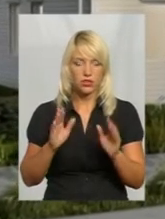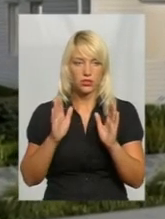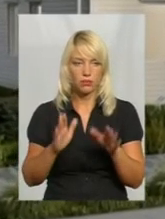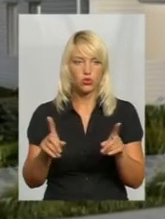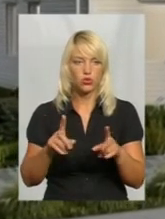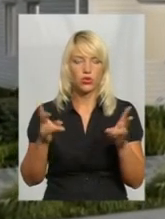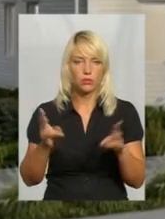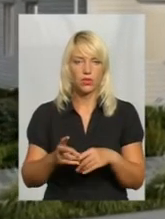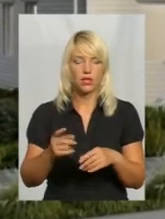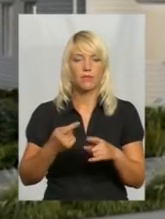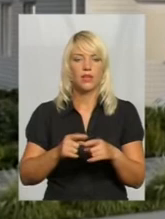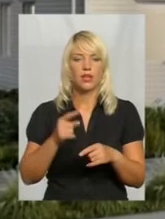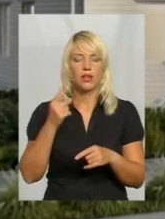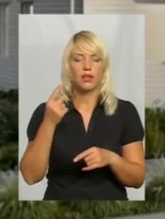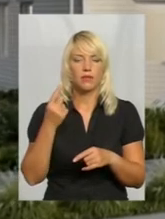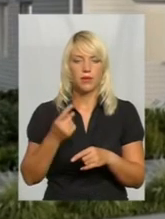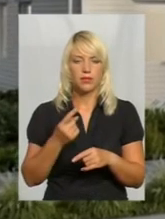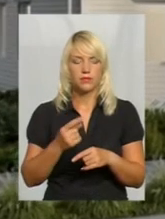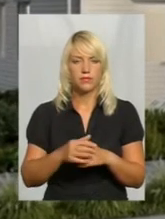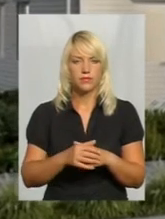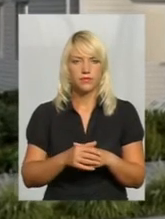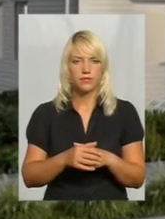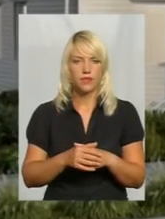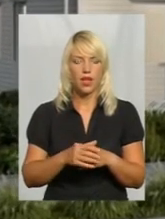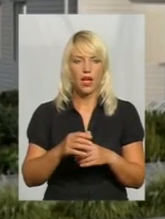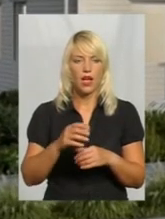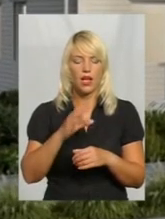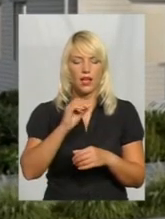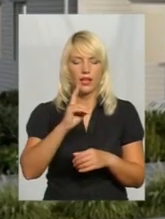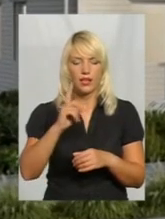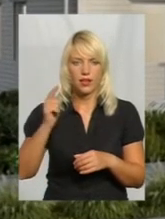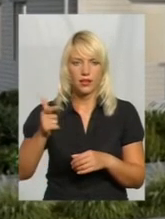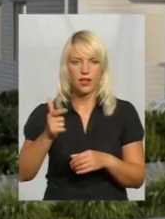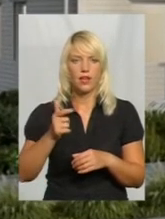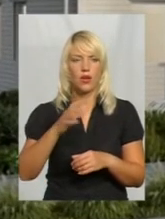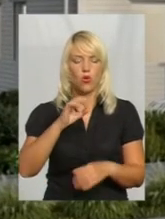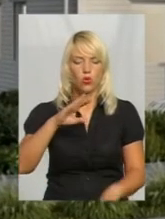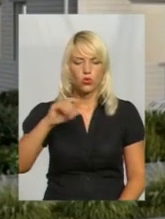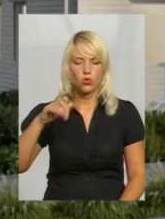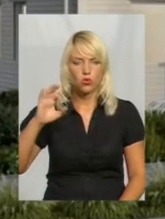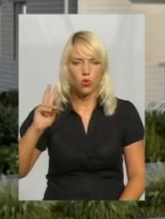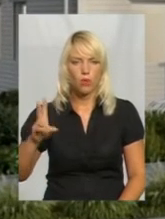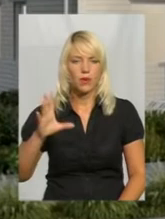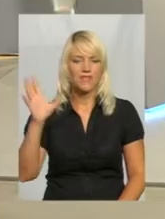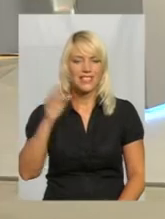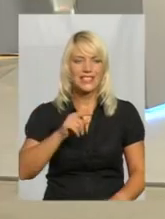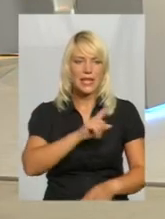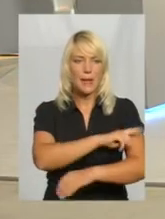необхідно. Перше, і ростомір, і апарати КГА, офтальмоскоп, отоскоп, всі медичні